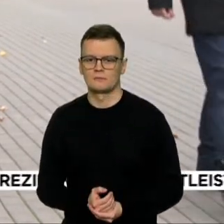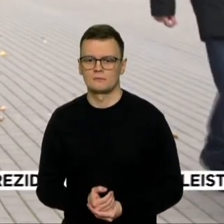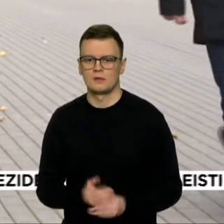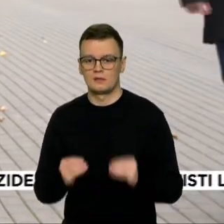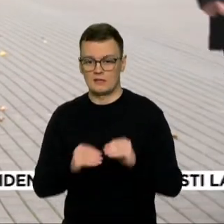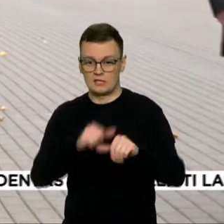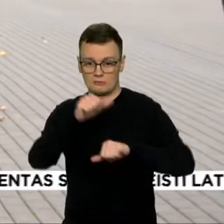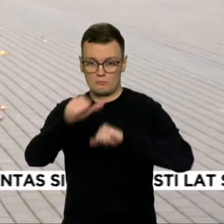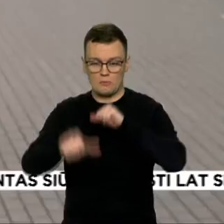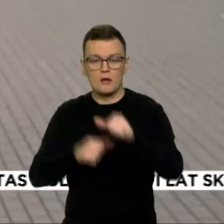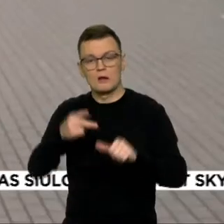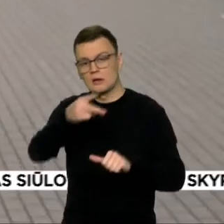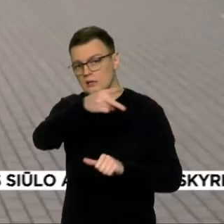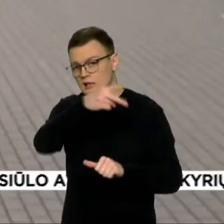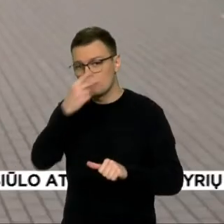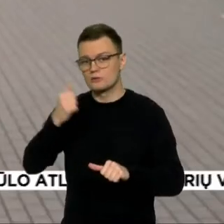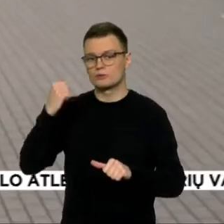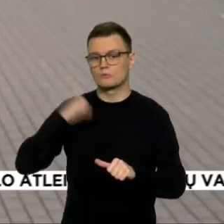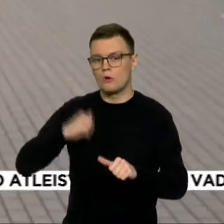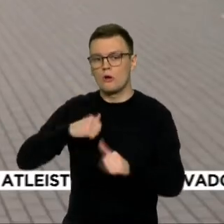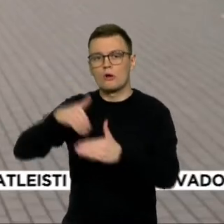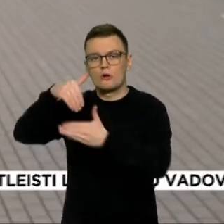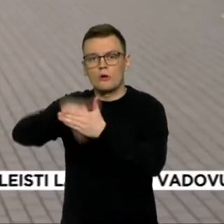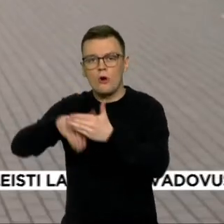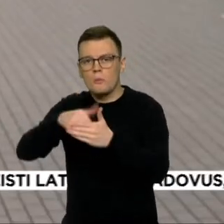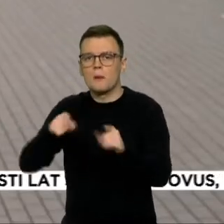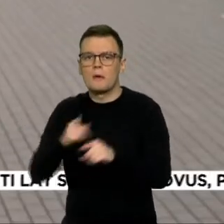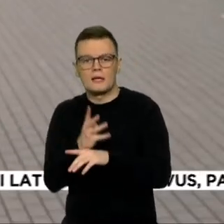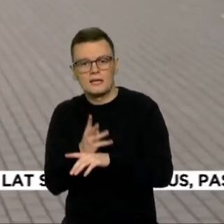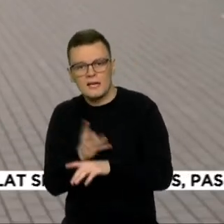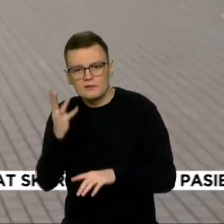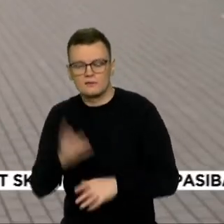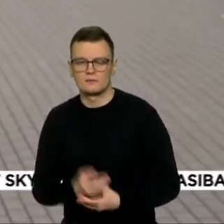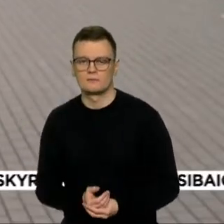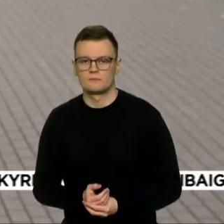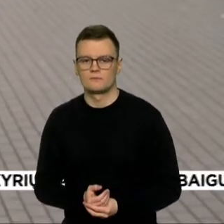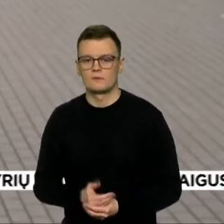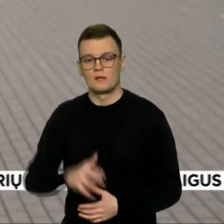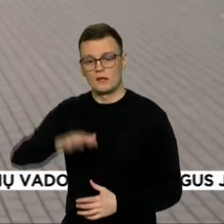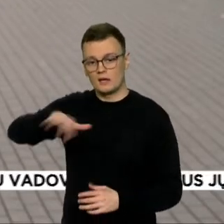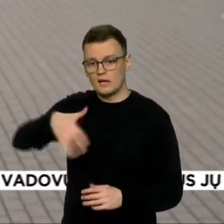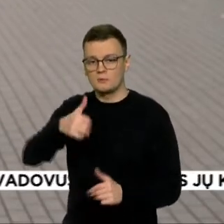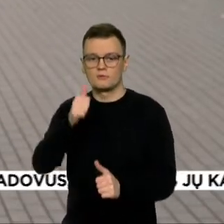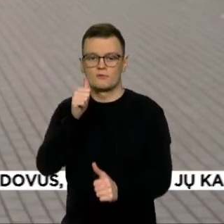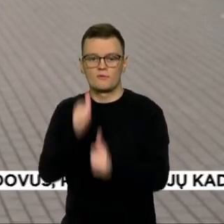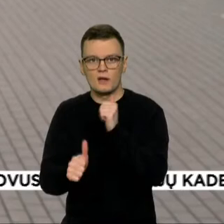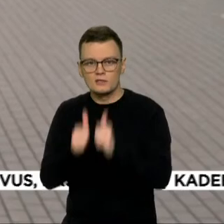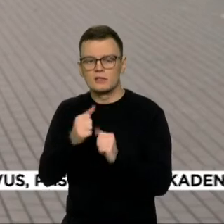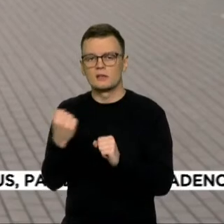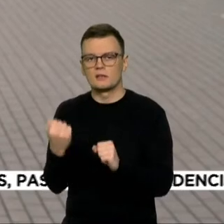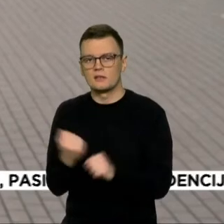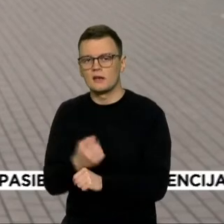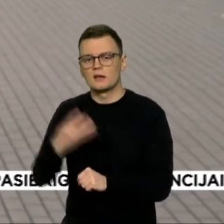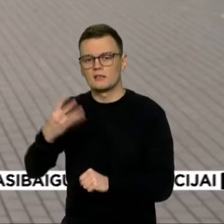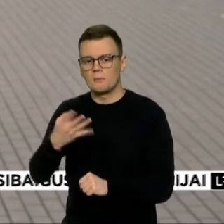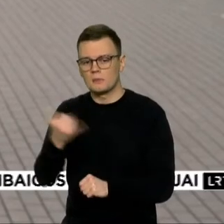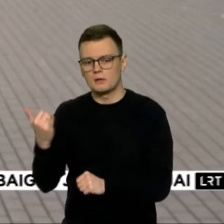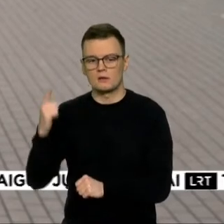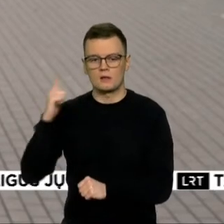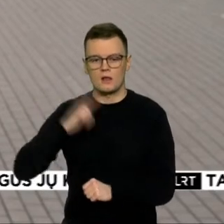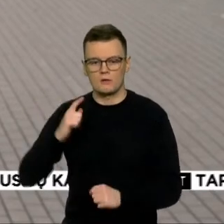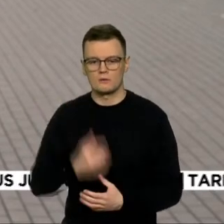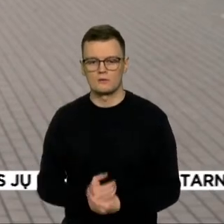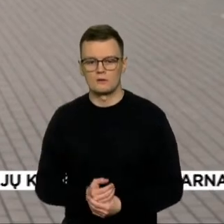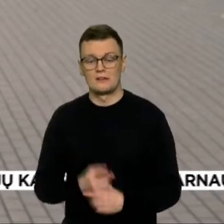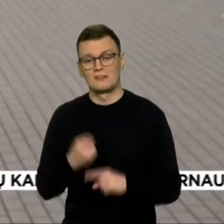keturgubai. Kaip ir skirčio krepšinio varžybos, trunka keturiasdešimt minučių ir vienas pramestas